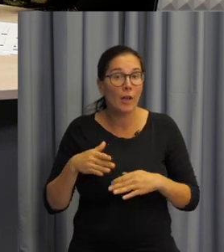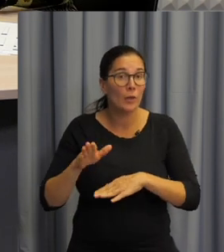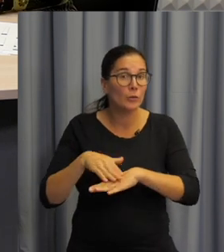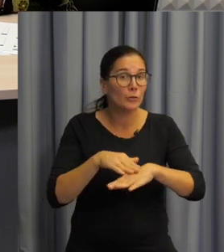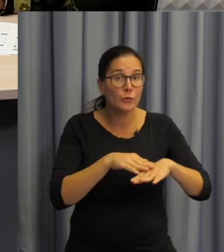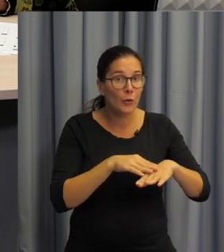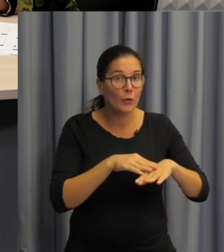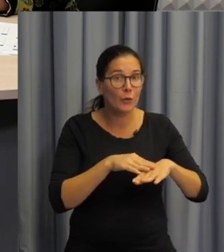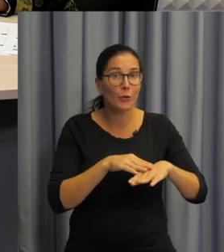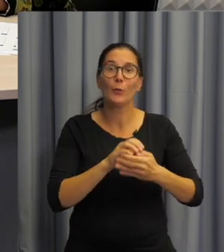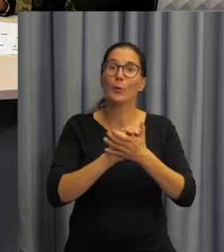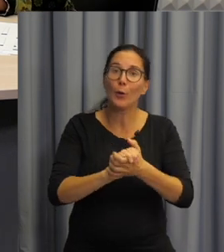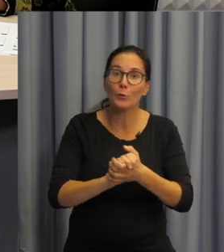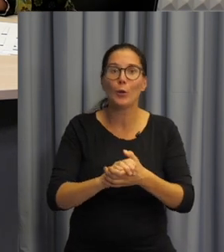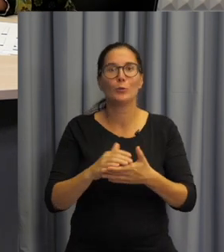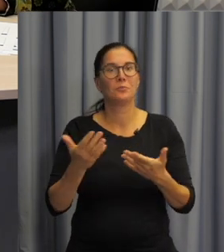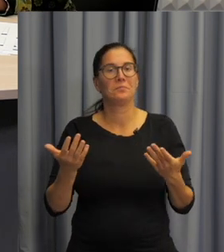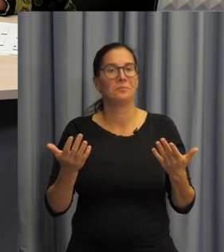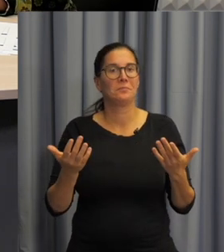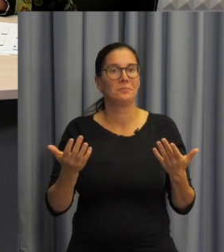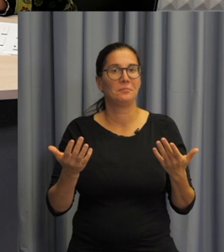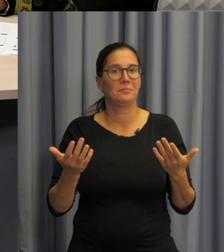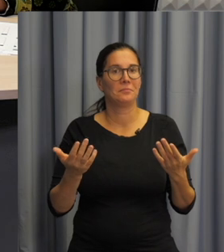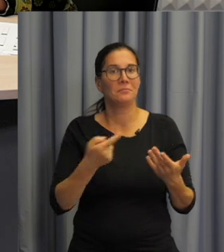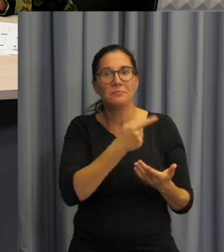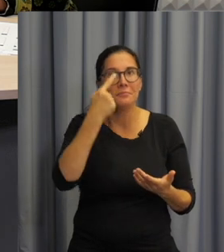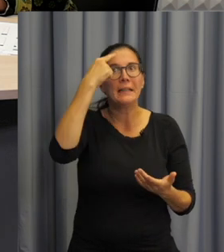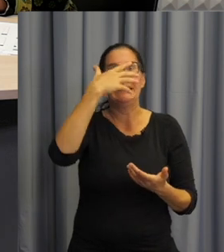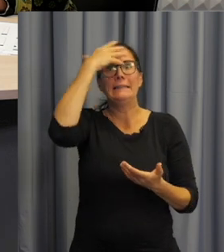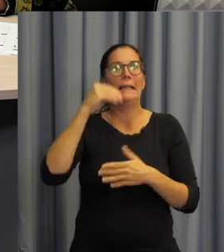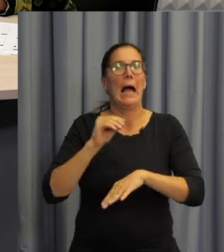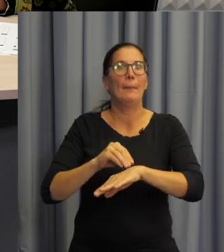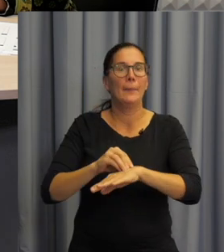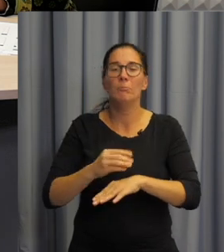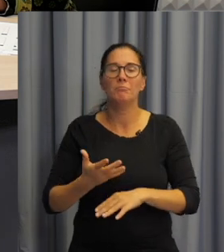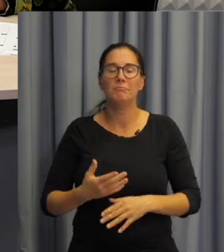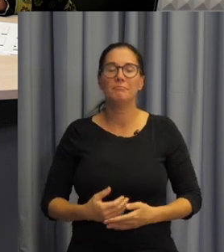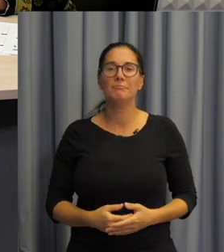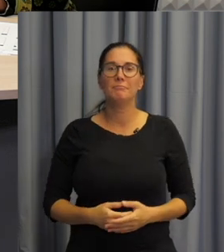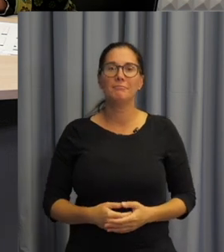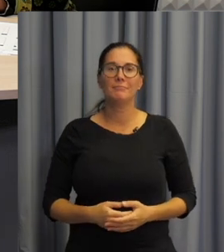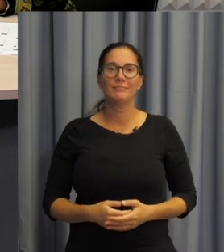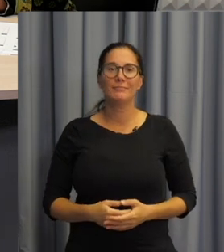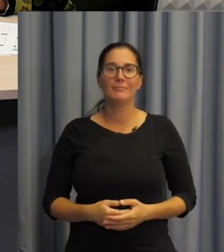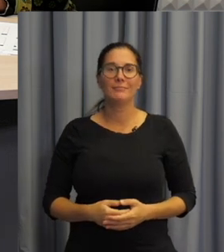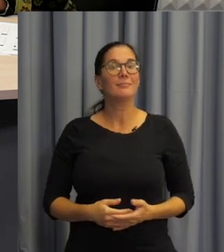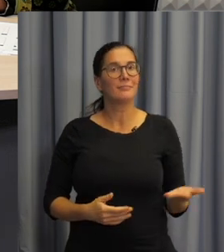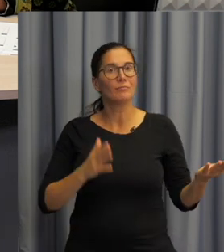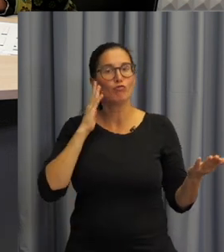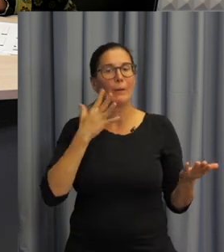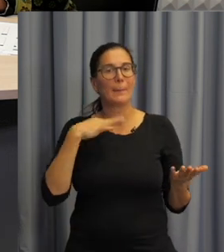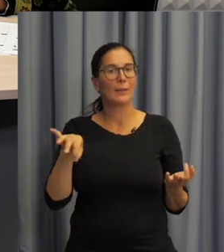závěr nějaké další sdělení, rozloučení nebo jestli si uvědomili, že něco důležitého nezaznělo.